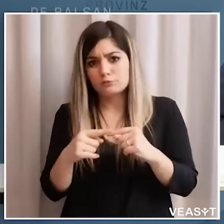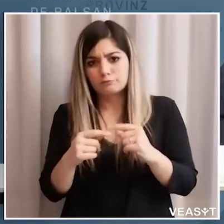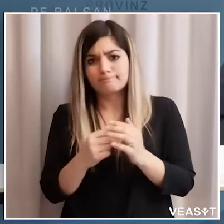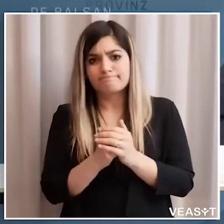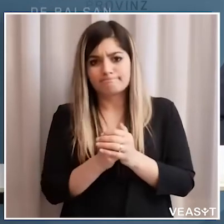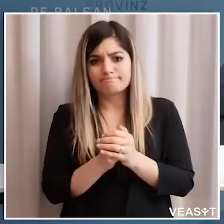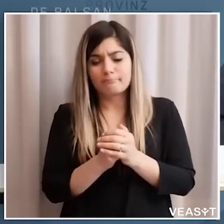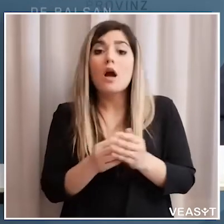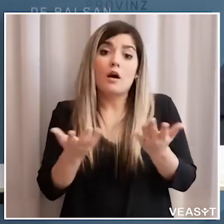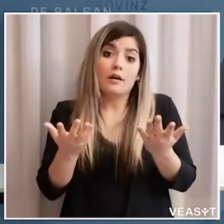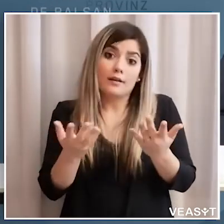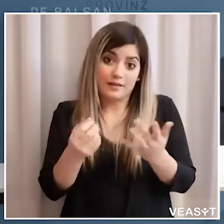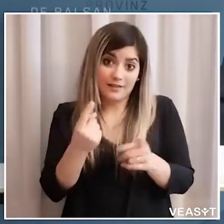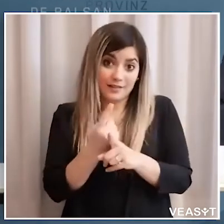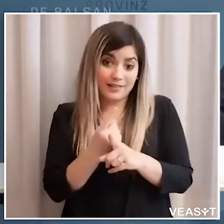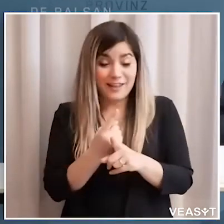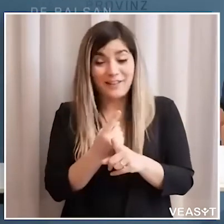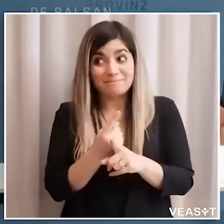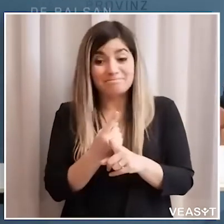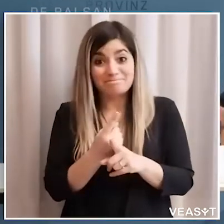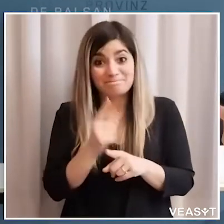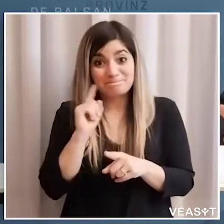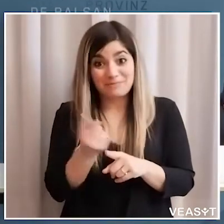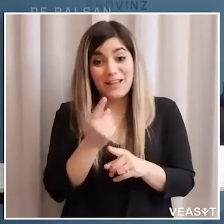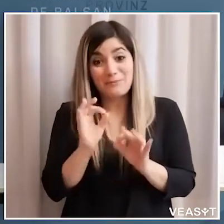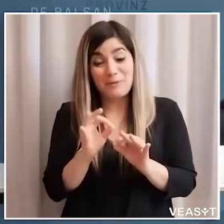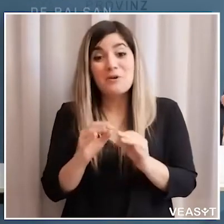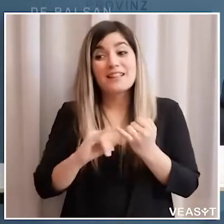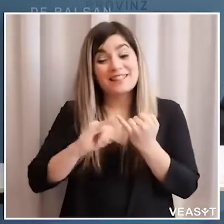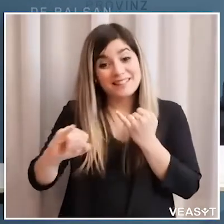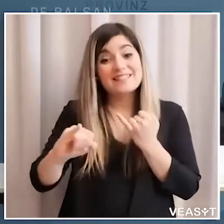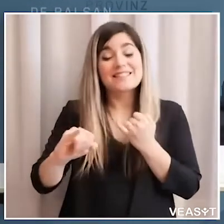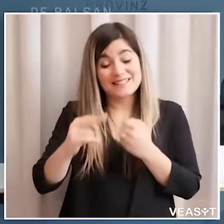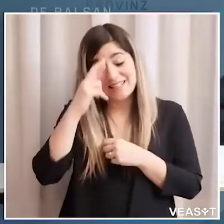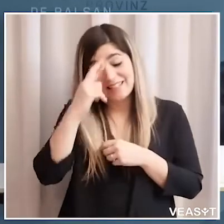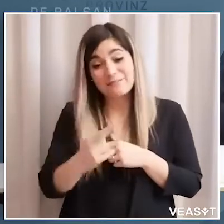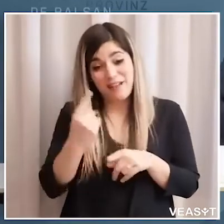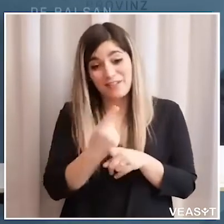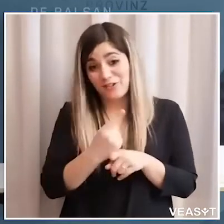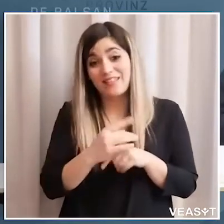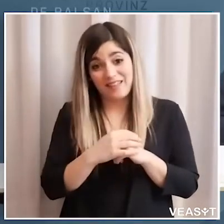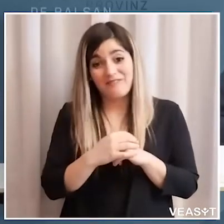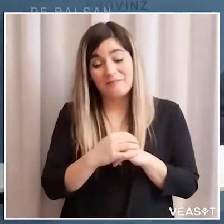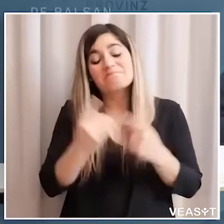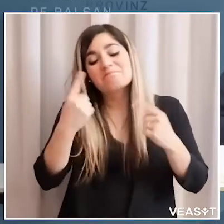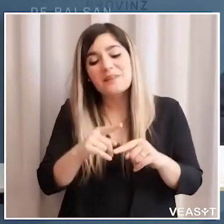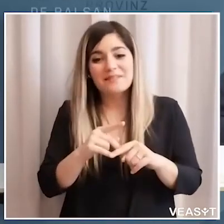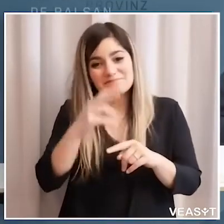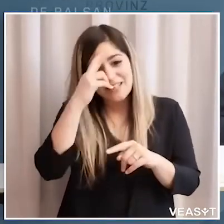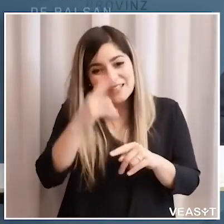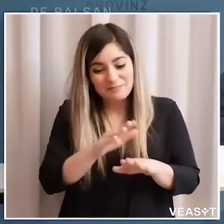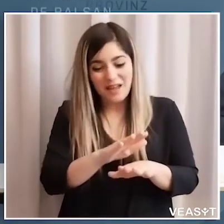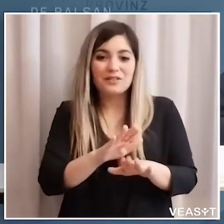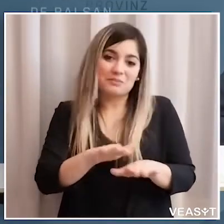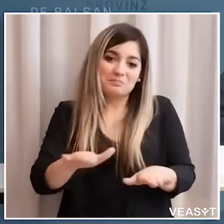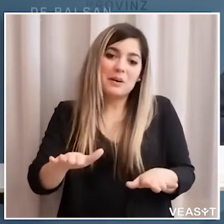motivi allora a maggior ragione però bisogna rispettare poi le distanze questo è importante perché allora a maggior ragione si deve cercare di